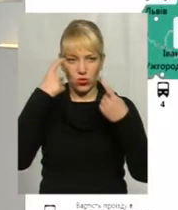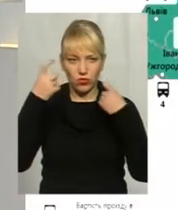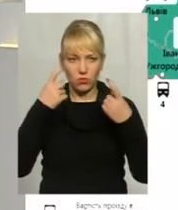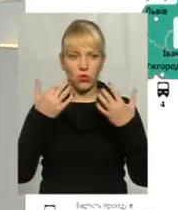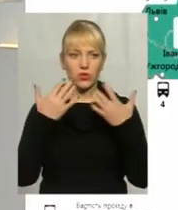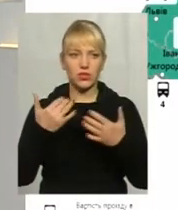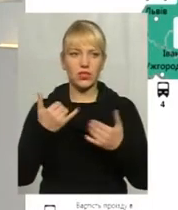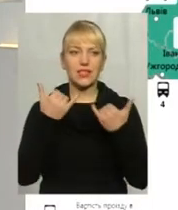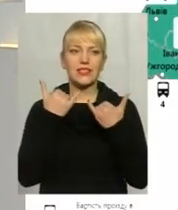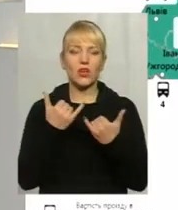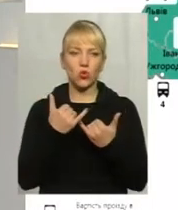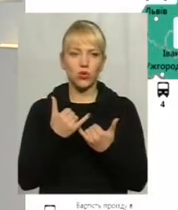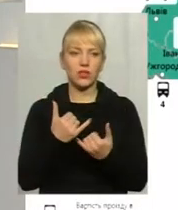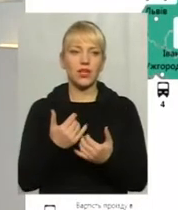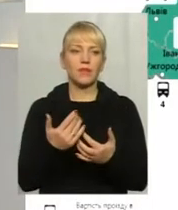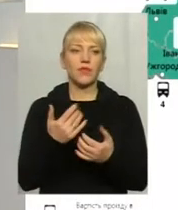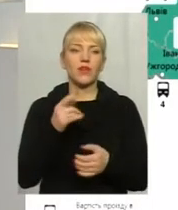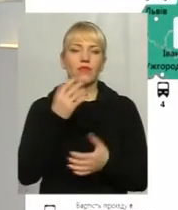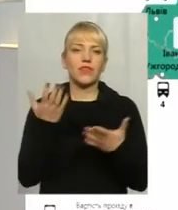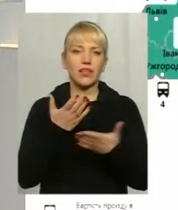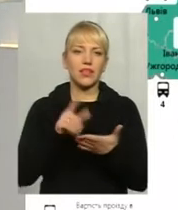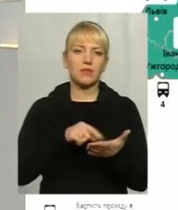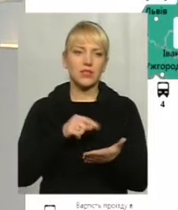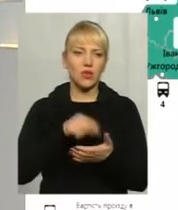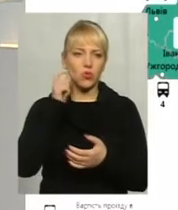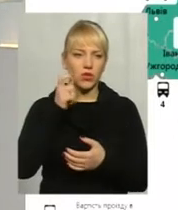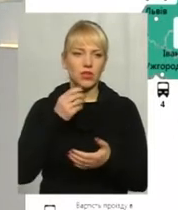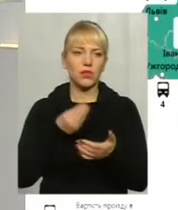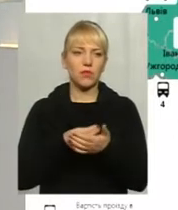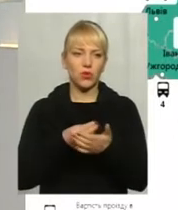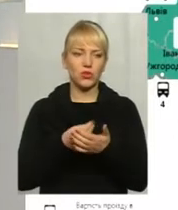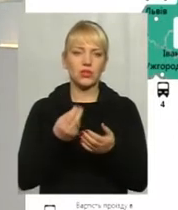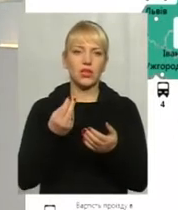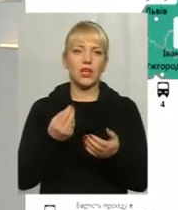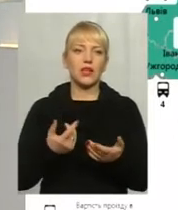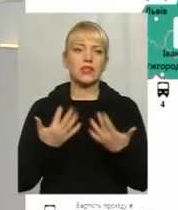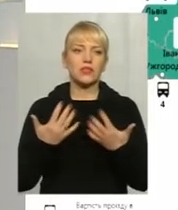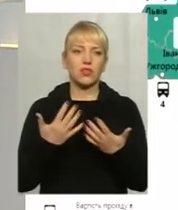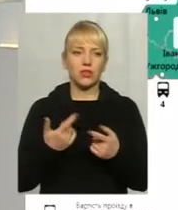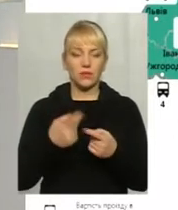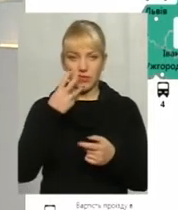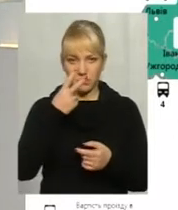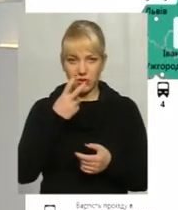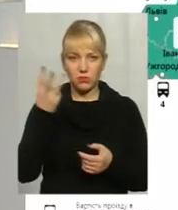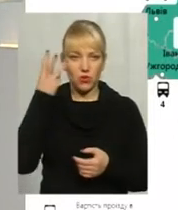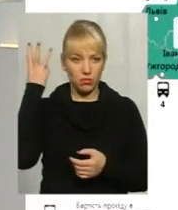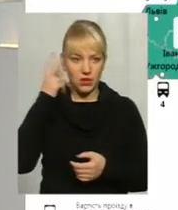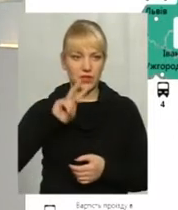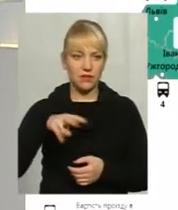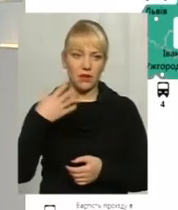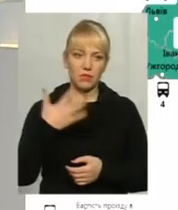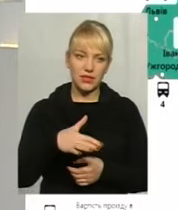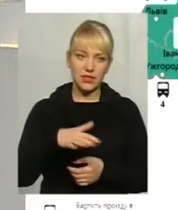скільки сьогодні, в яких містах України, коштує проїзд. Ми можемо бачити, що от Хмельницький, 2,54,